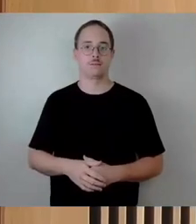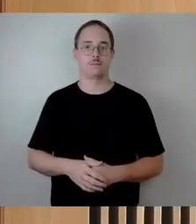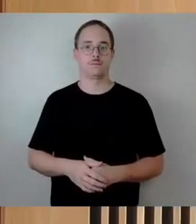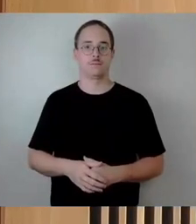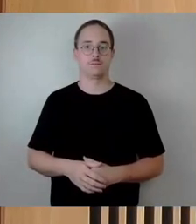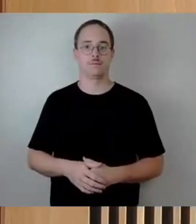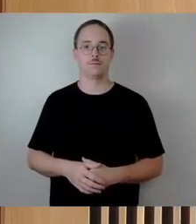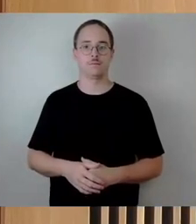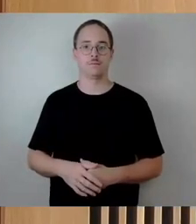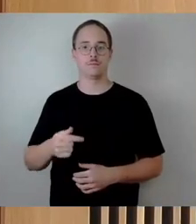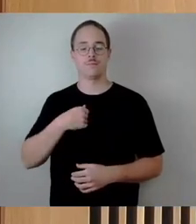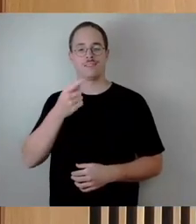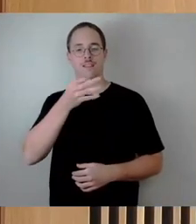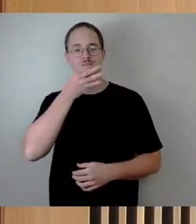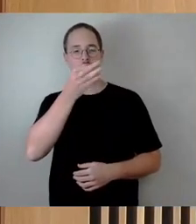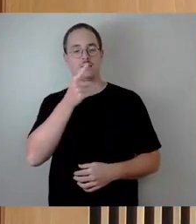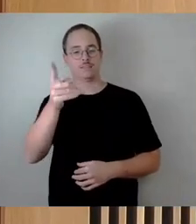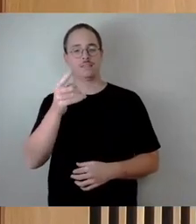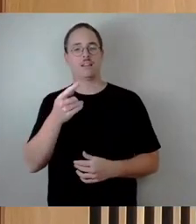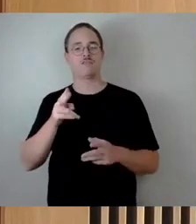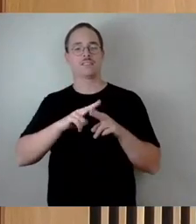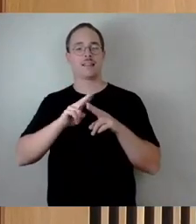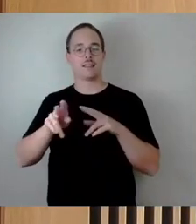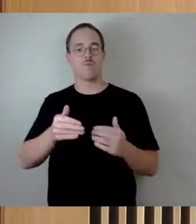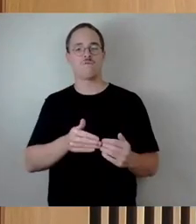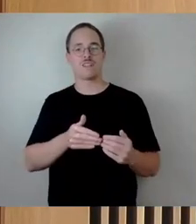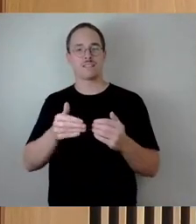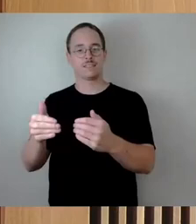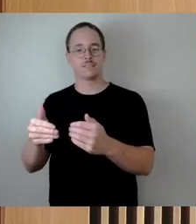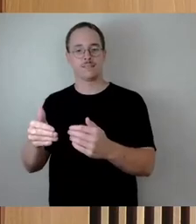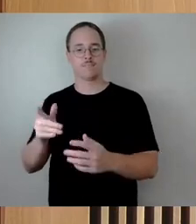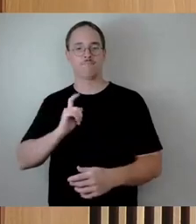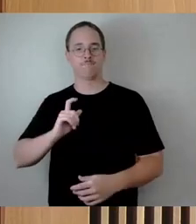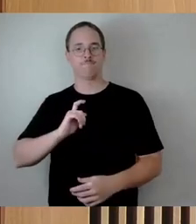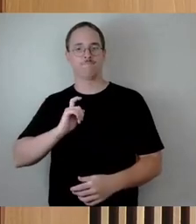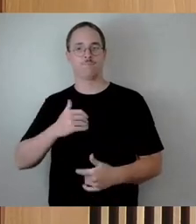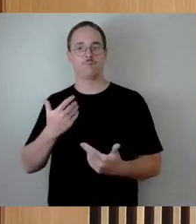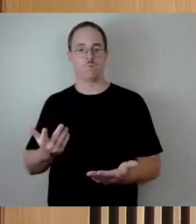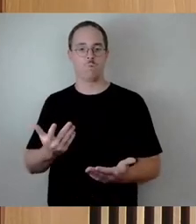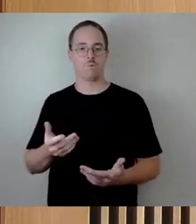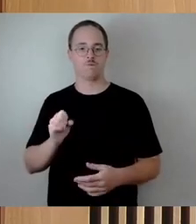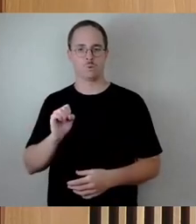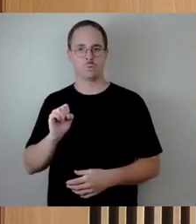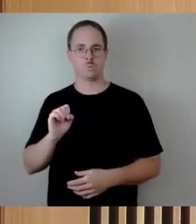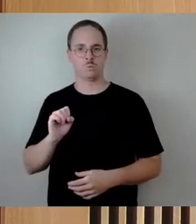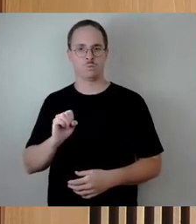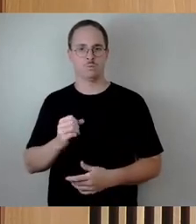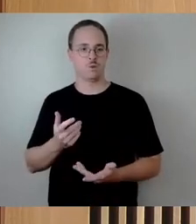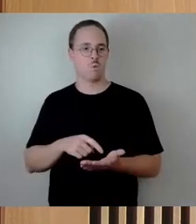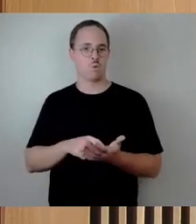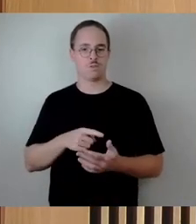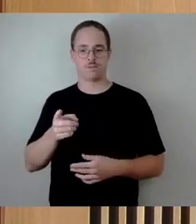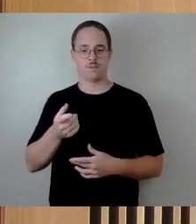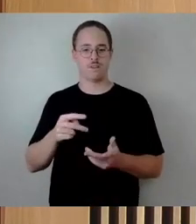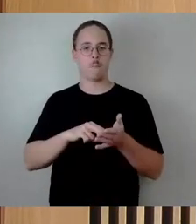Verzögerung der Sanierung betrifft. Denn die Planung der Sanierung wird ja nicht vom Stadtrat gemacht, sondern schlagen Sie vor. Das heißt, Sie selber überlegen